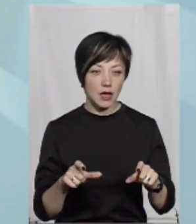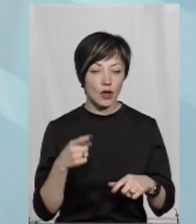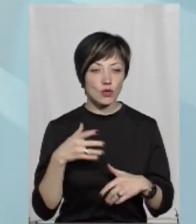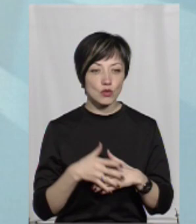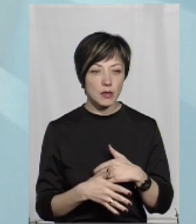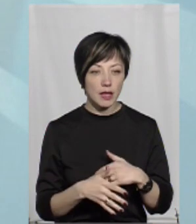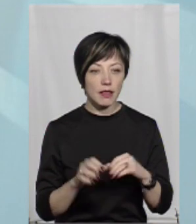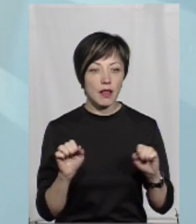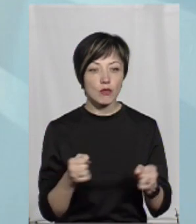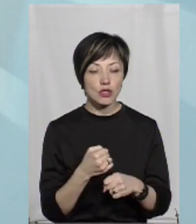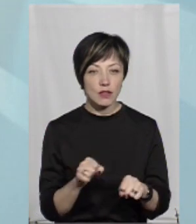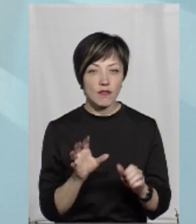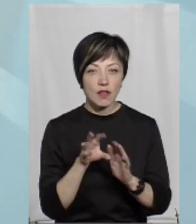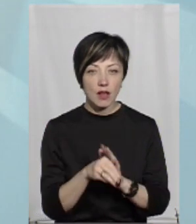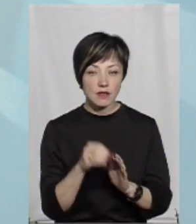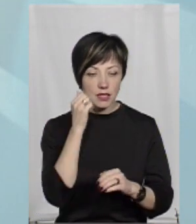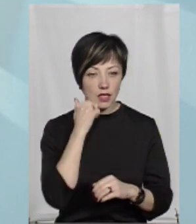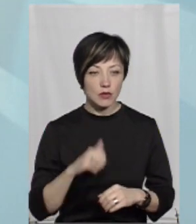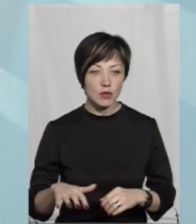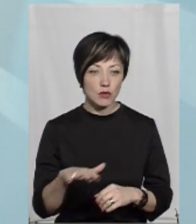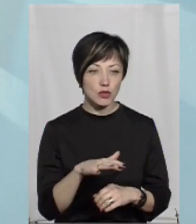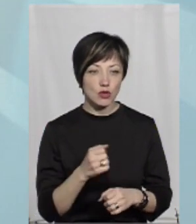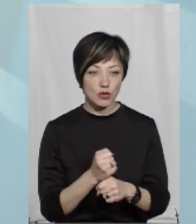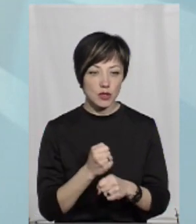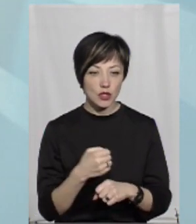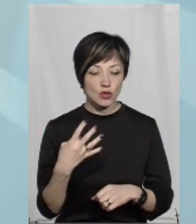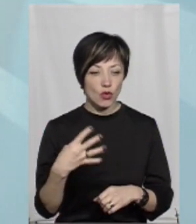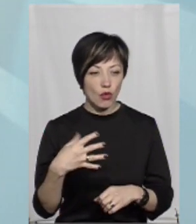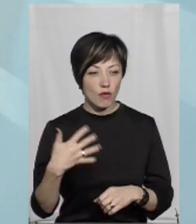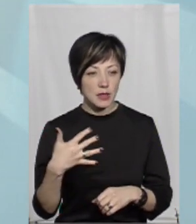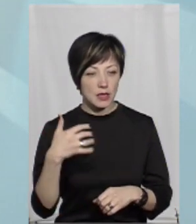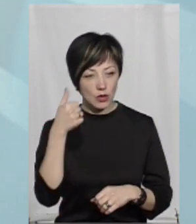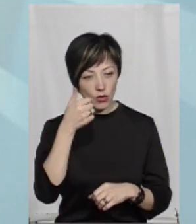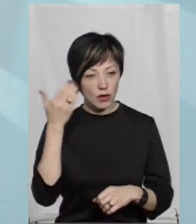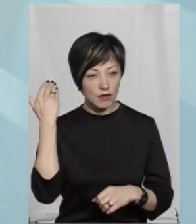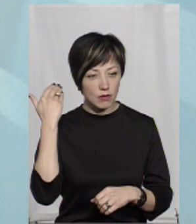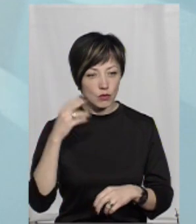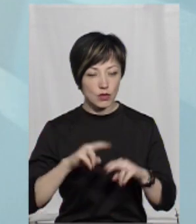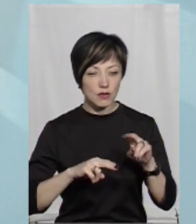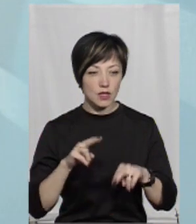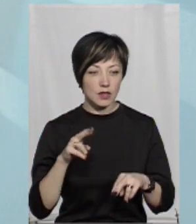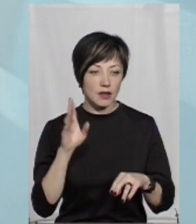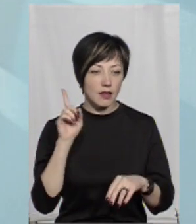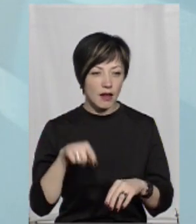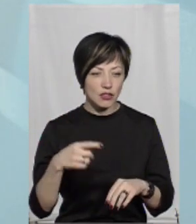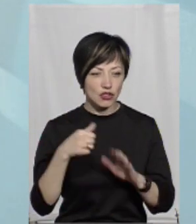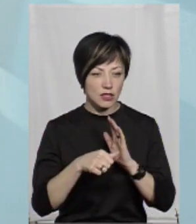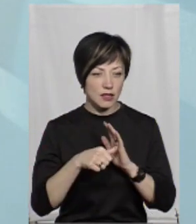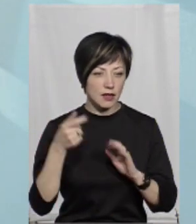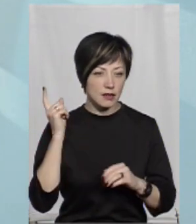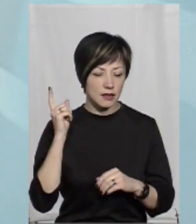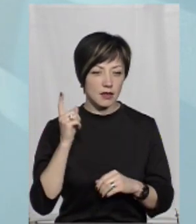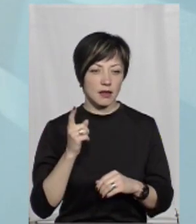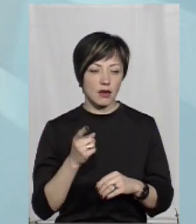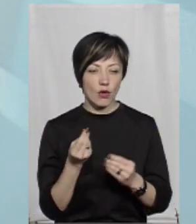Зумієте, неможливо вкладувати в старі приміщення 40-50-х років будівня, навіть 60-х, вкладувати